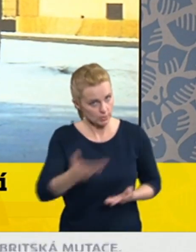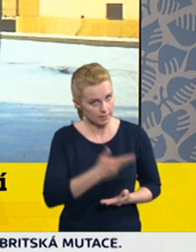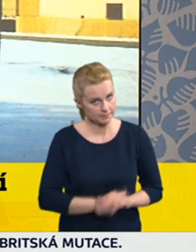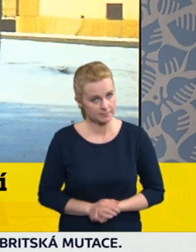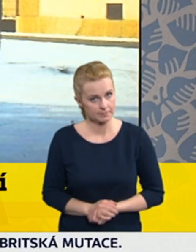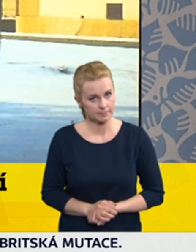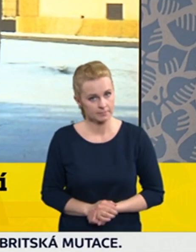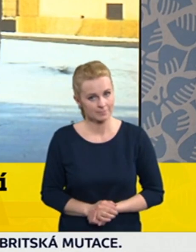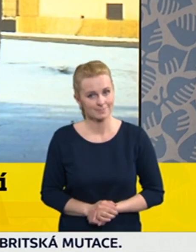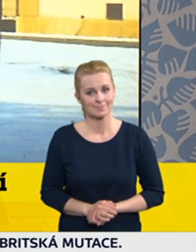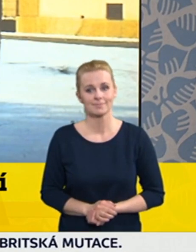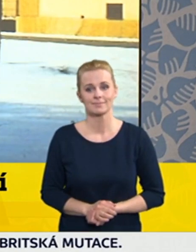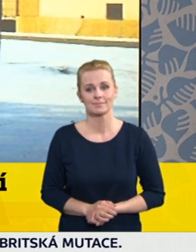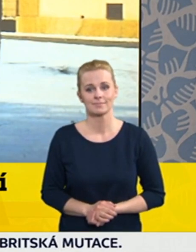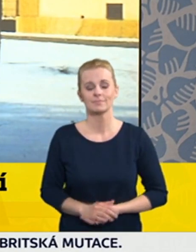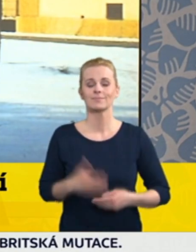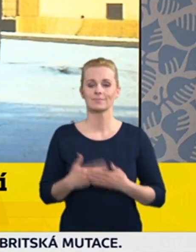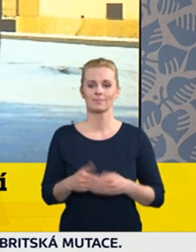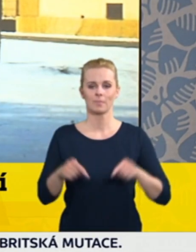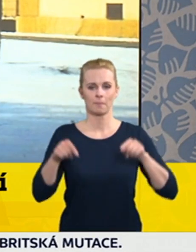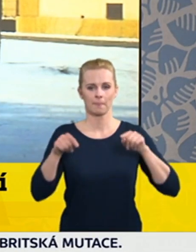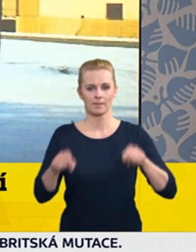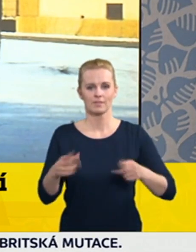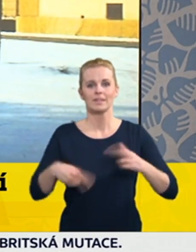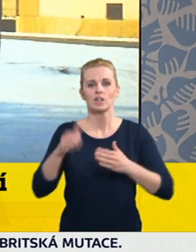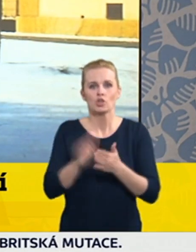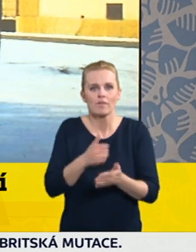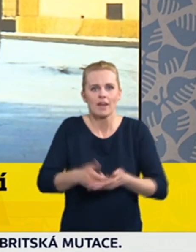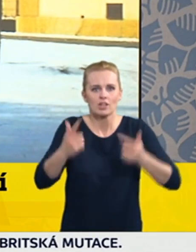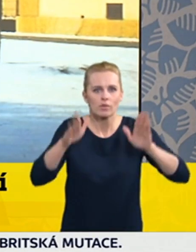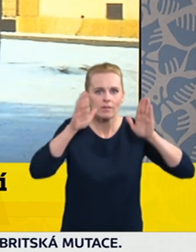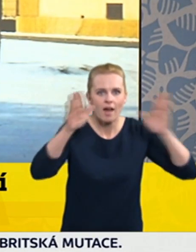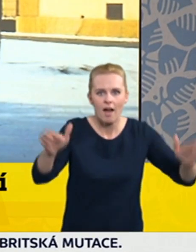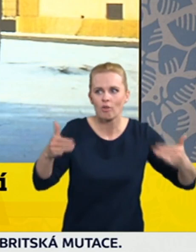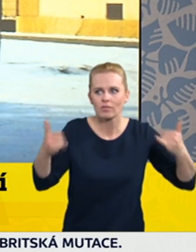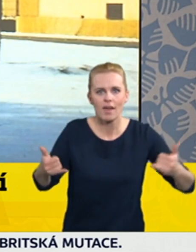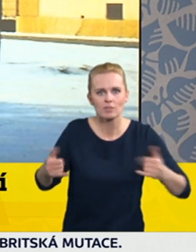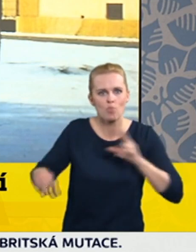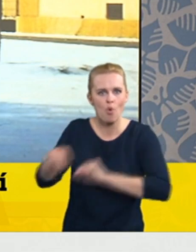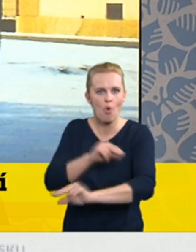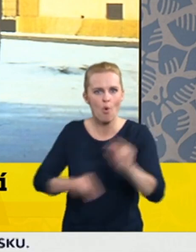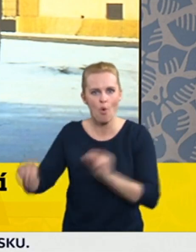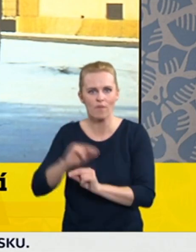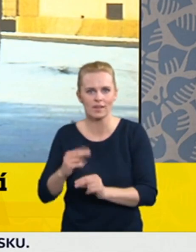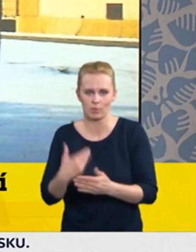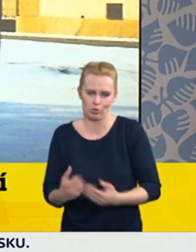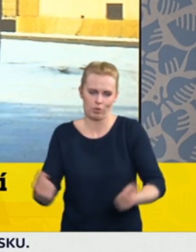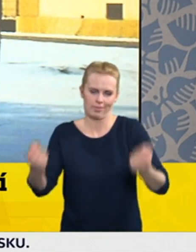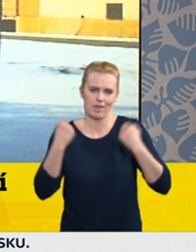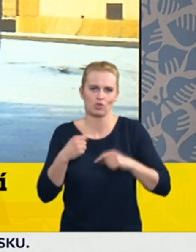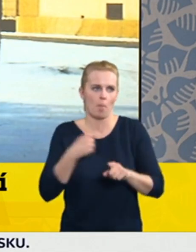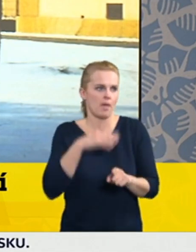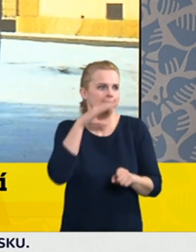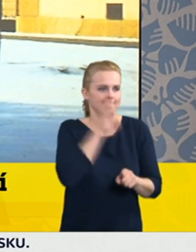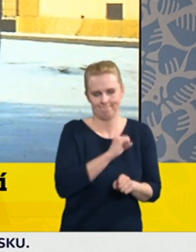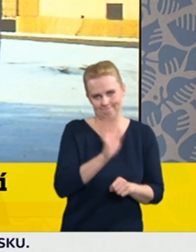Vzhledem k tomu, že o tom čile spekulují na vyráží od rána, tak by bylo obtížné se tomu vyhnout, protože samozřejmě ministry